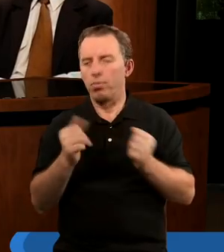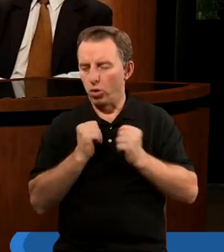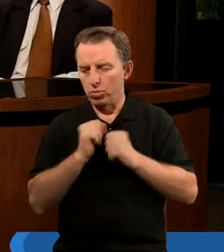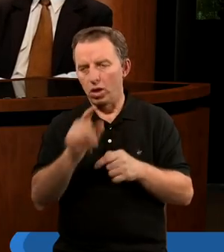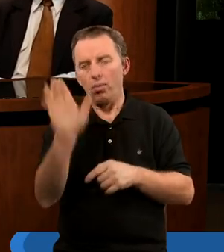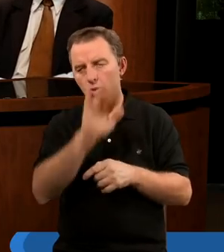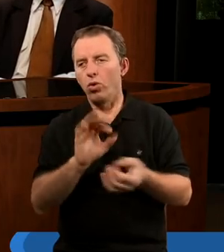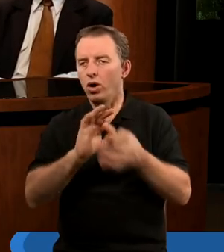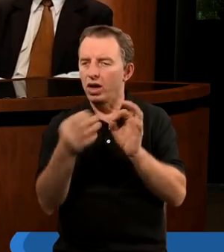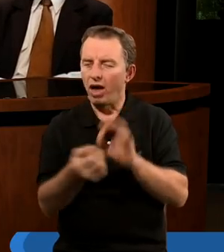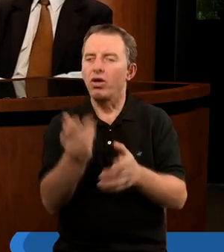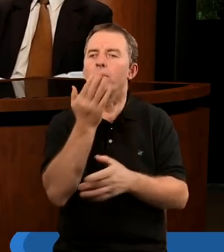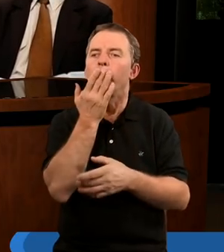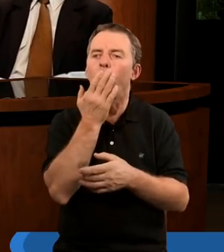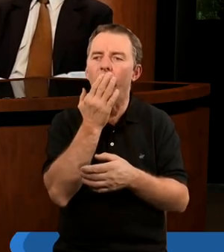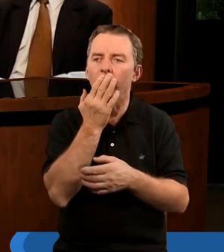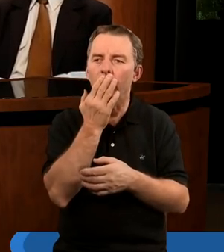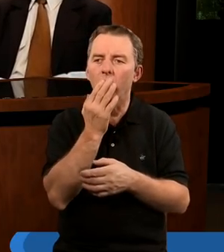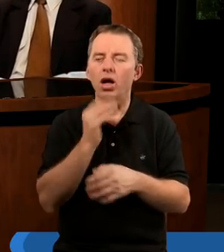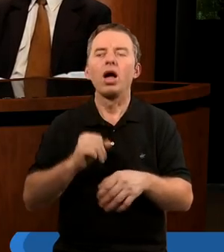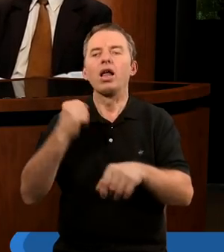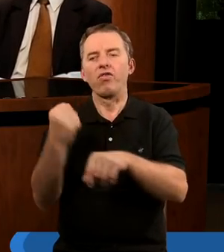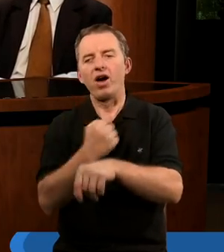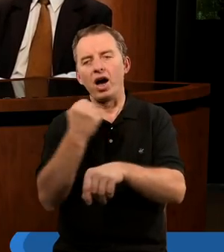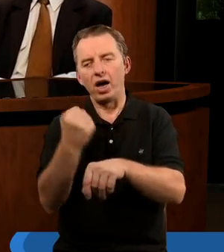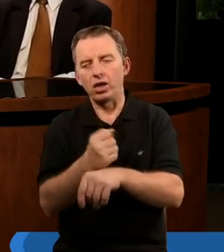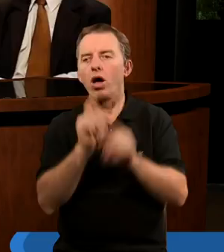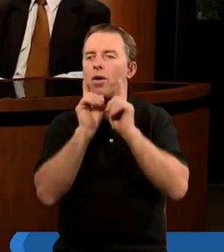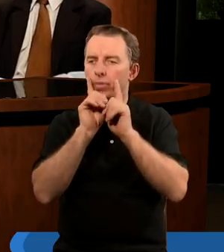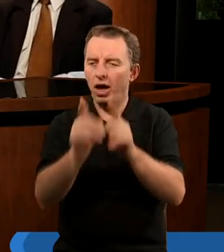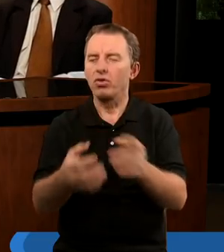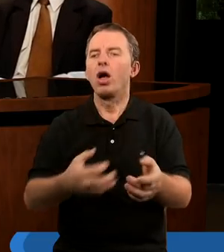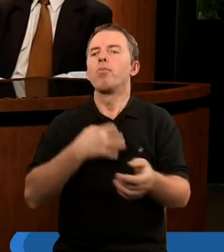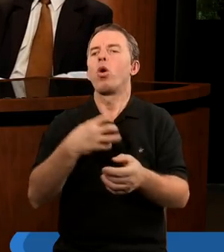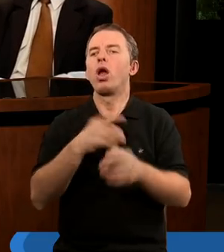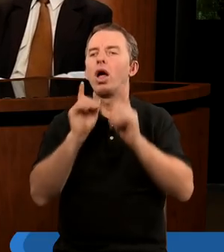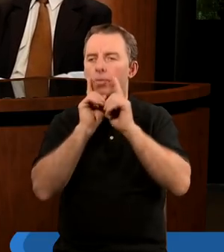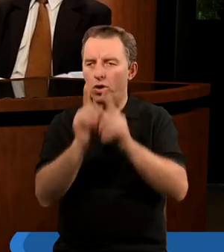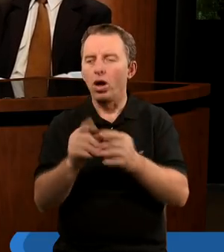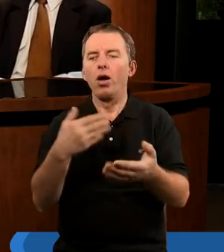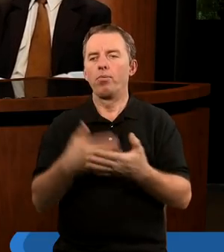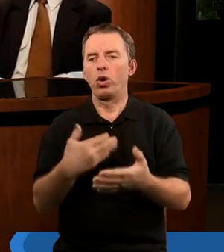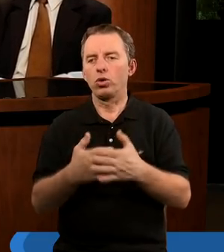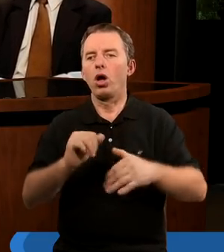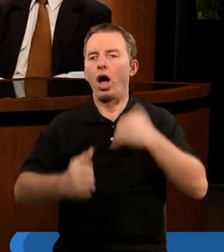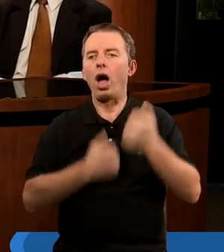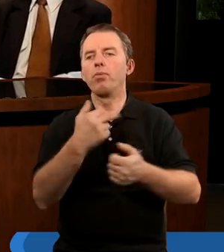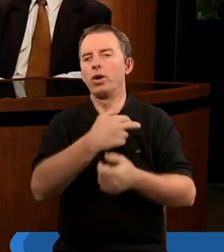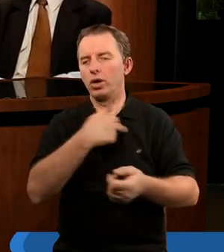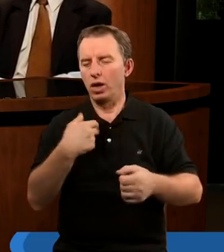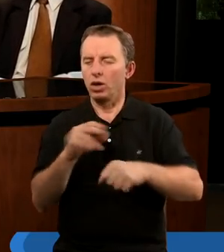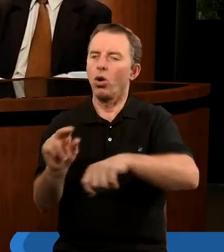Bóg nawet, gdy nam mówi twardą prawdę, bolesną prawdę, to tylko po to, aby nas